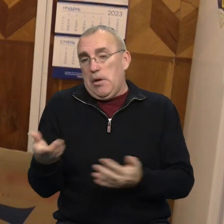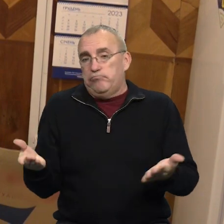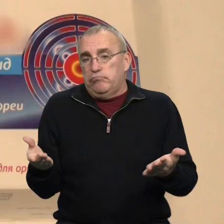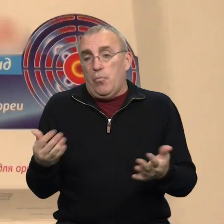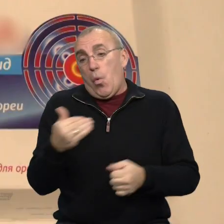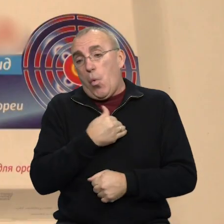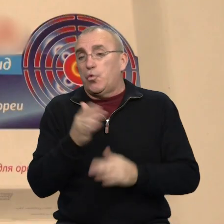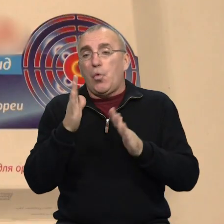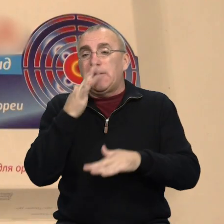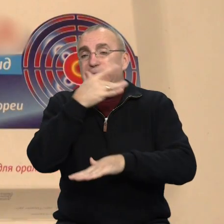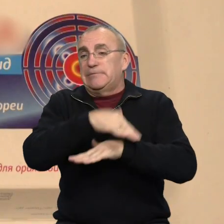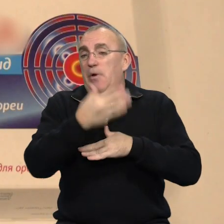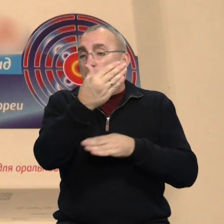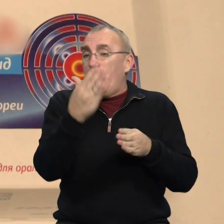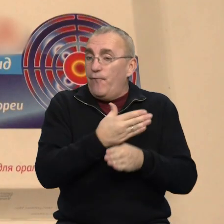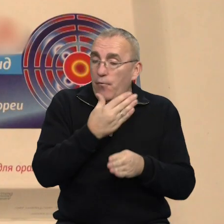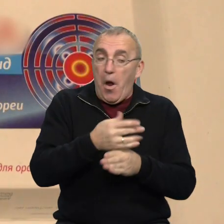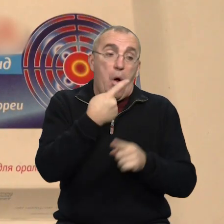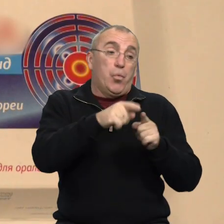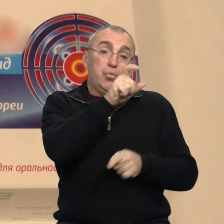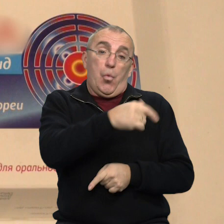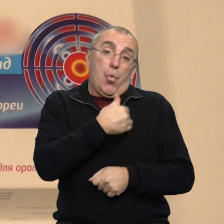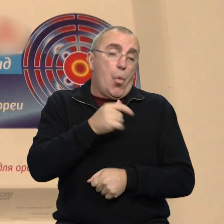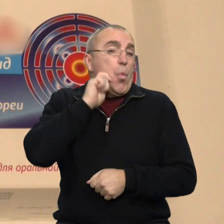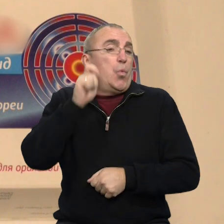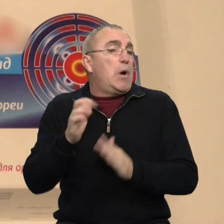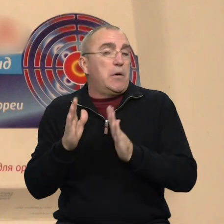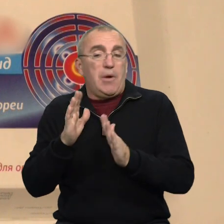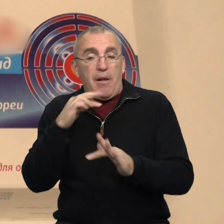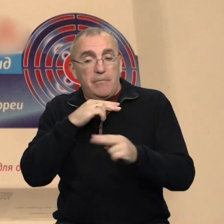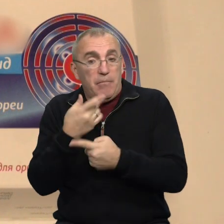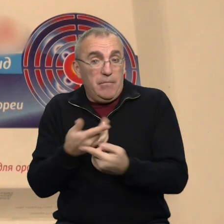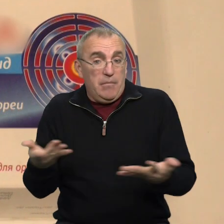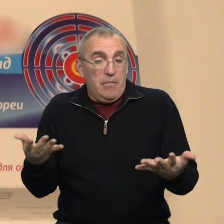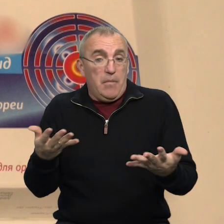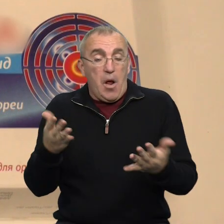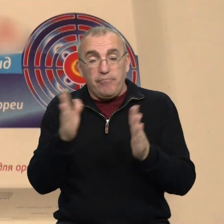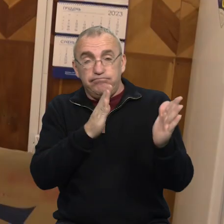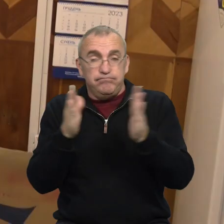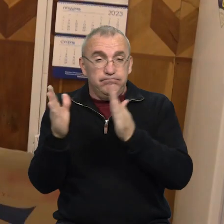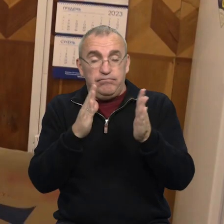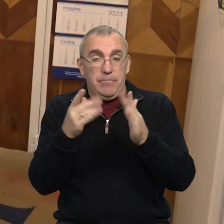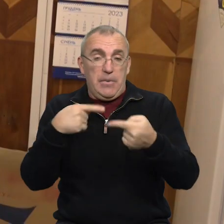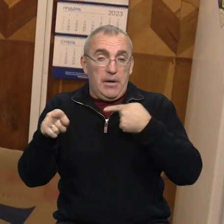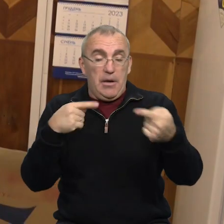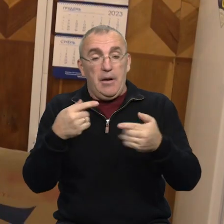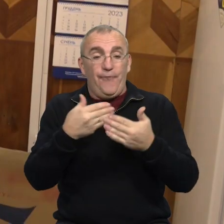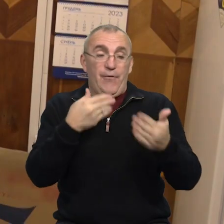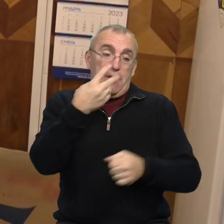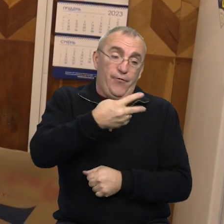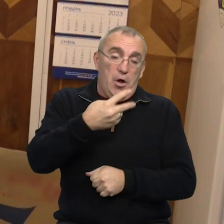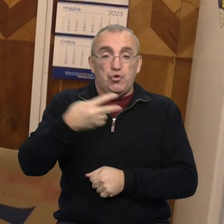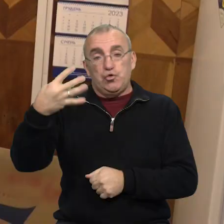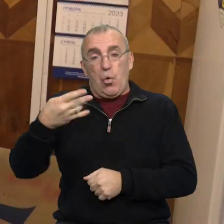хоче тільки закордонного виробництва, інша людина хоче український препарат. Різниця коливається від 20